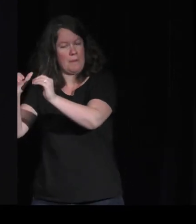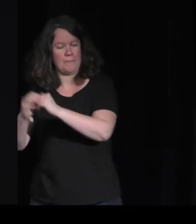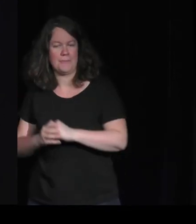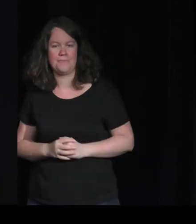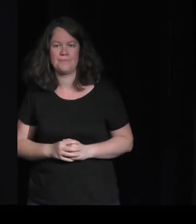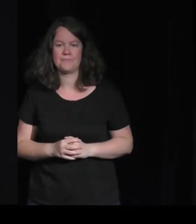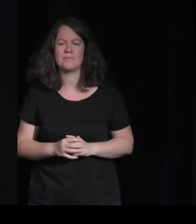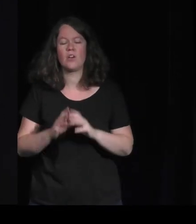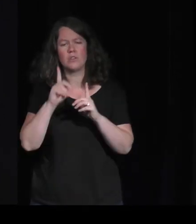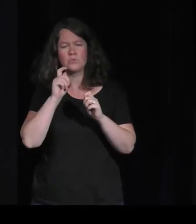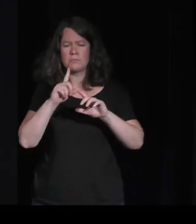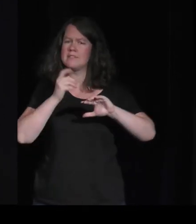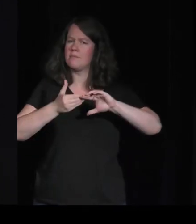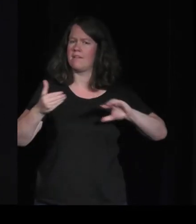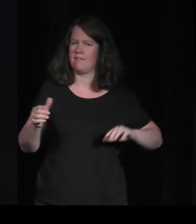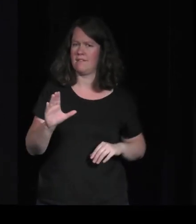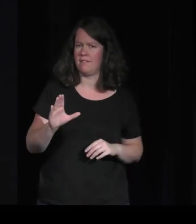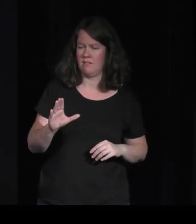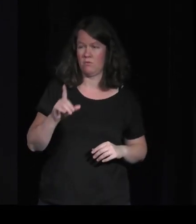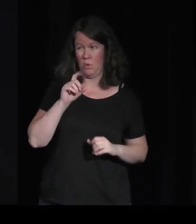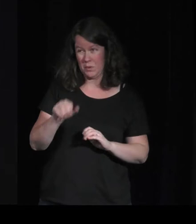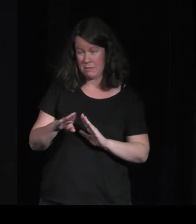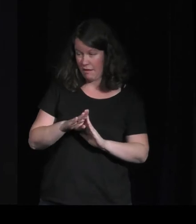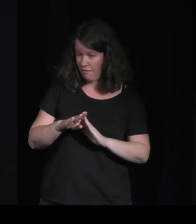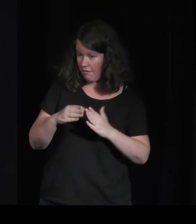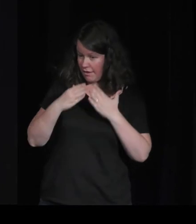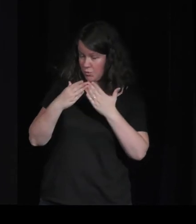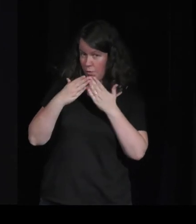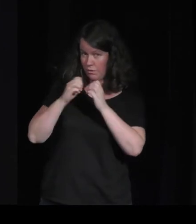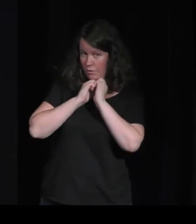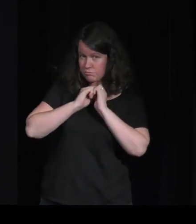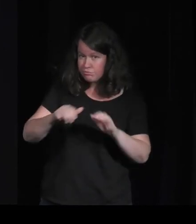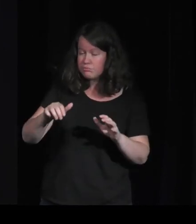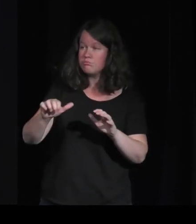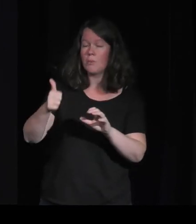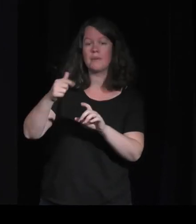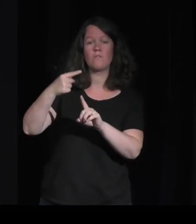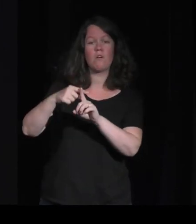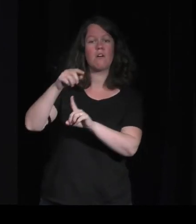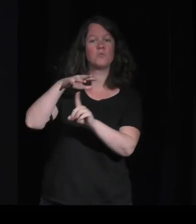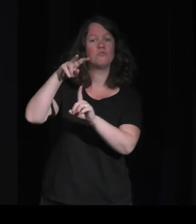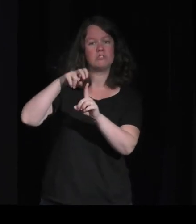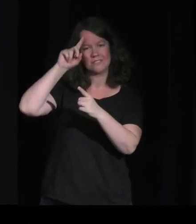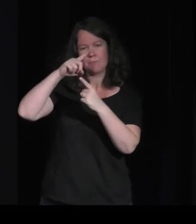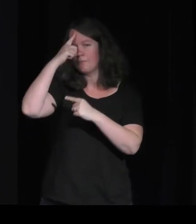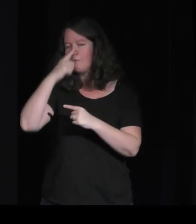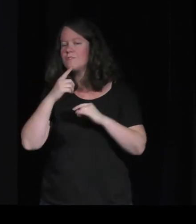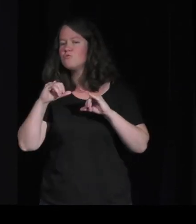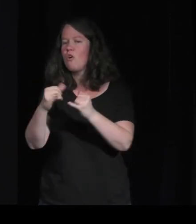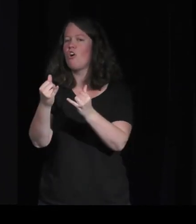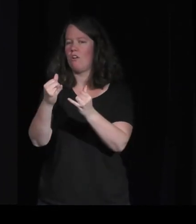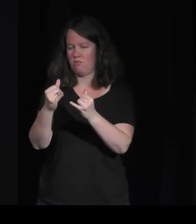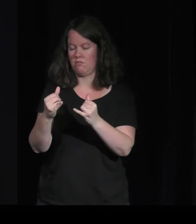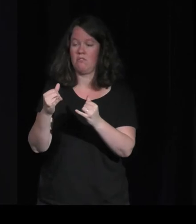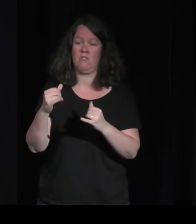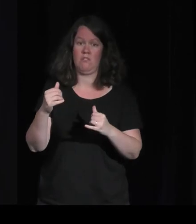'il y a d'un côté, parce qu'à un moment, les premières enquêtes, on va dire, sociologiques sur les joueurs fonctionnaient beaucoup par des